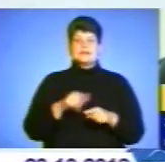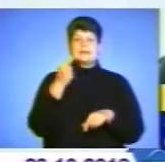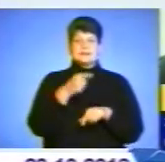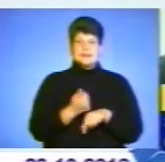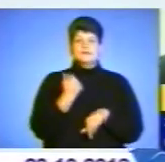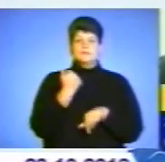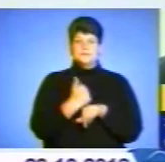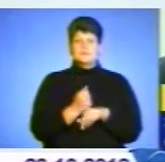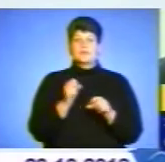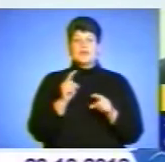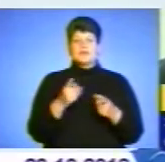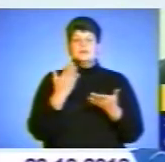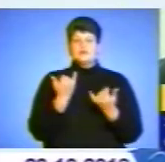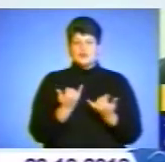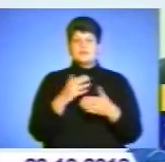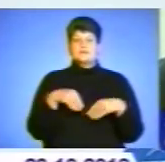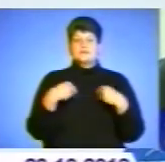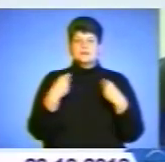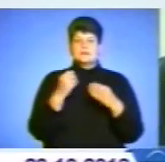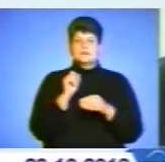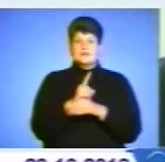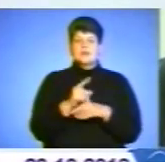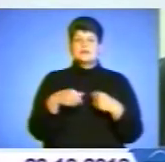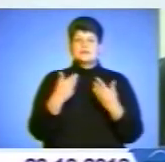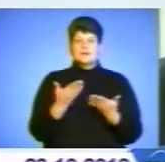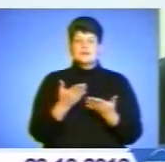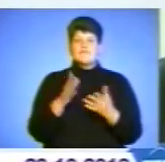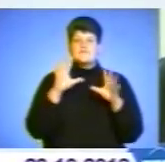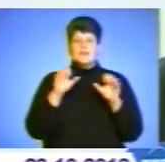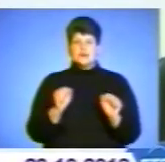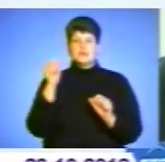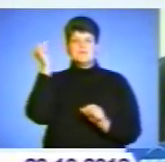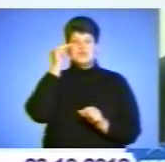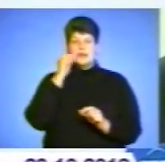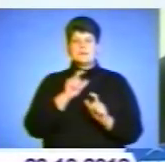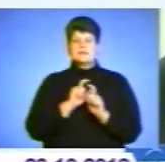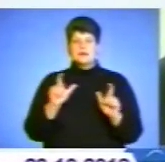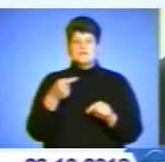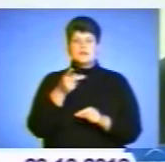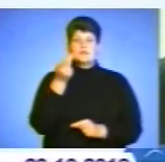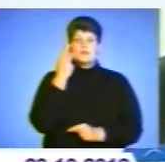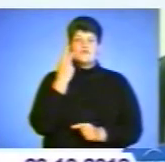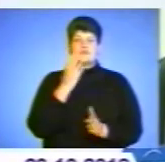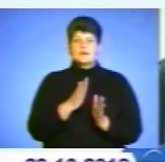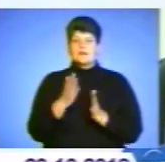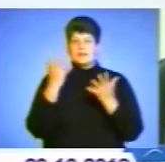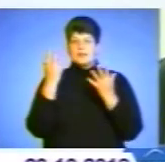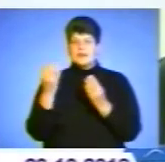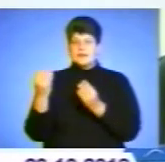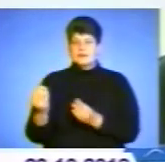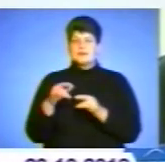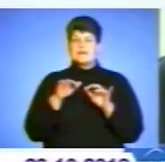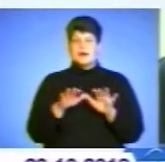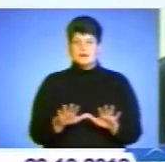сьогодні ставляться владою, навчальними закладами у їхній повсякденній діяльності. Приємно, що